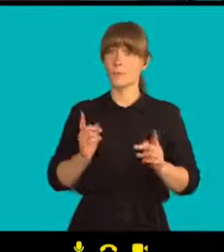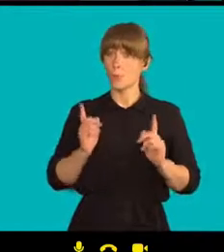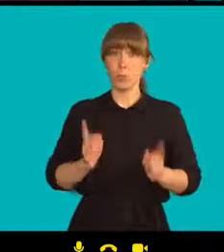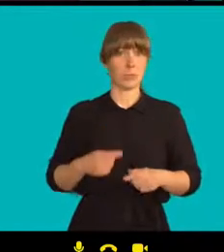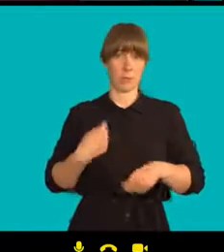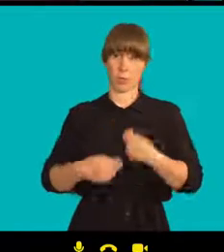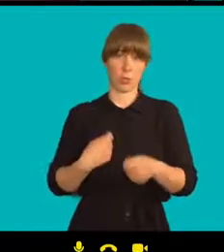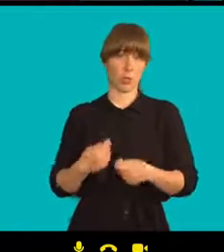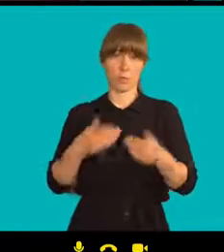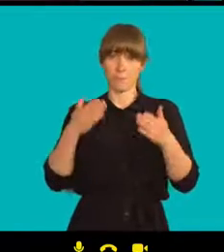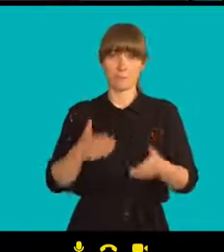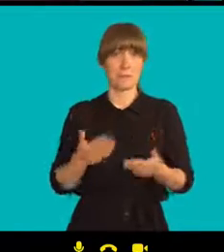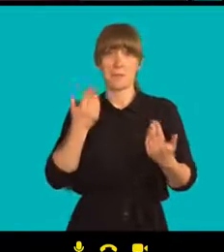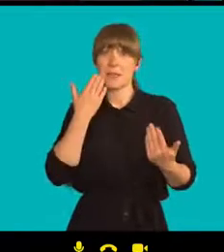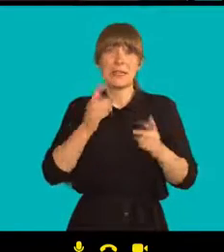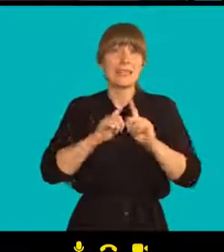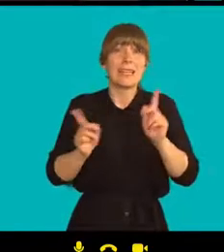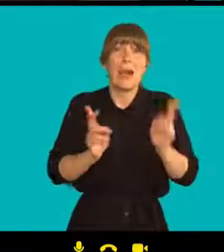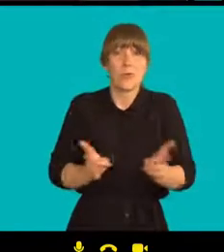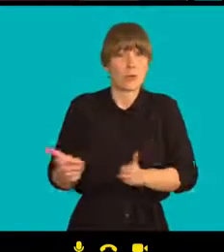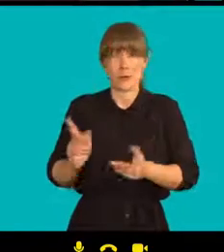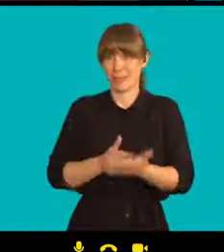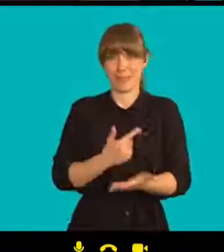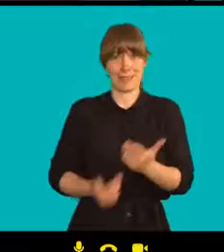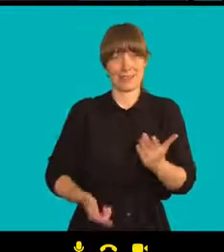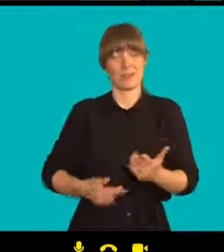a prostě to musíme udělat, to je všecko.